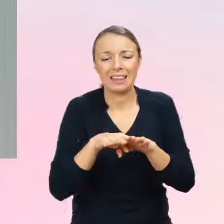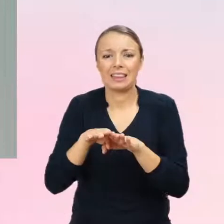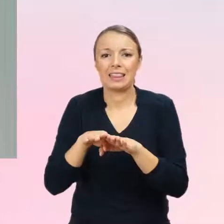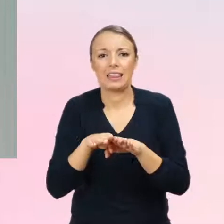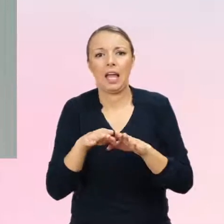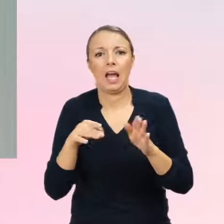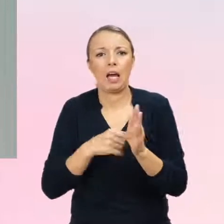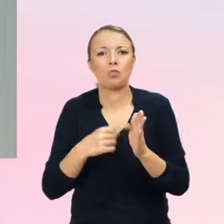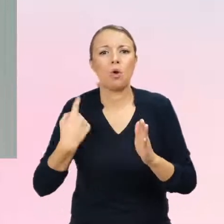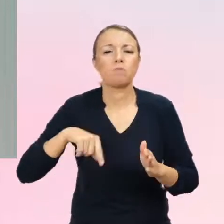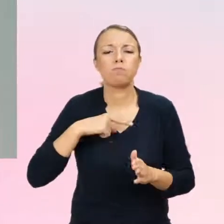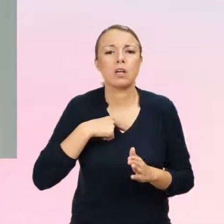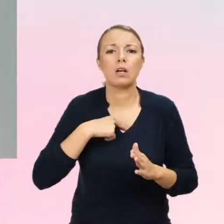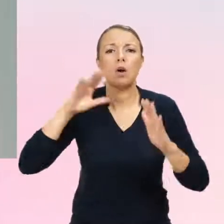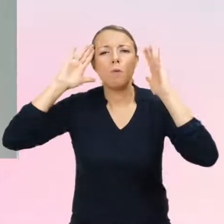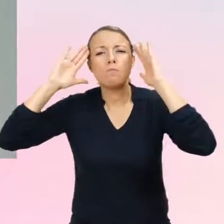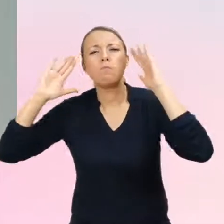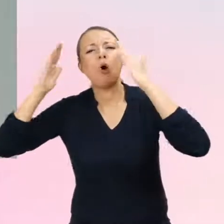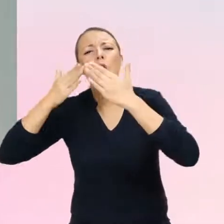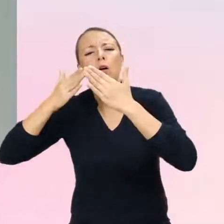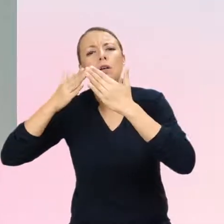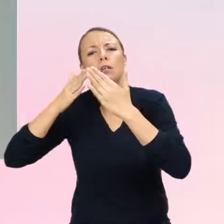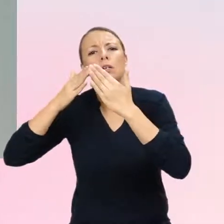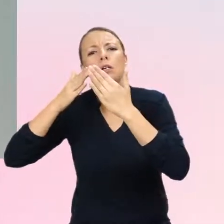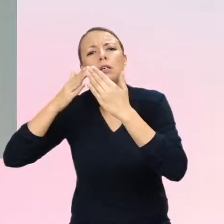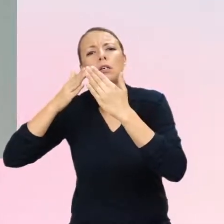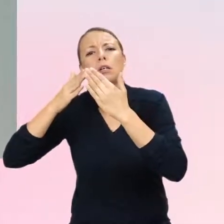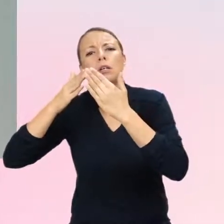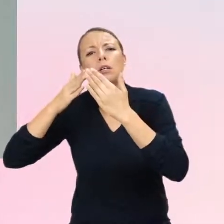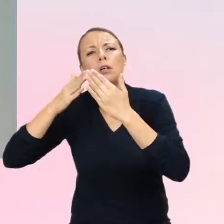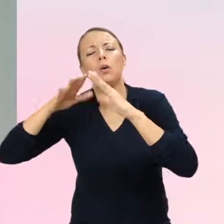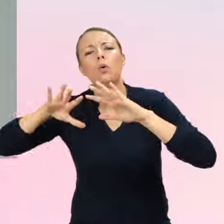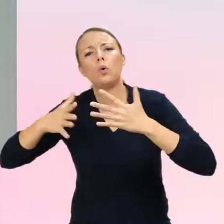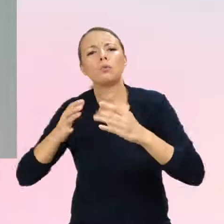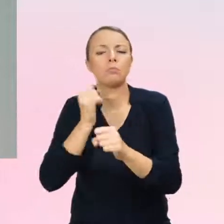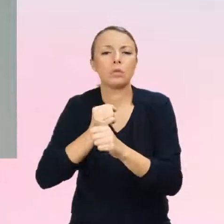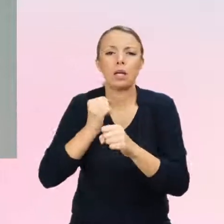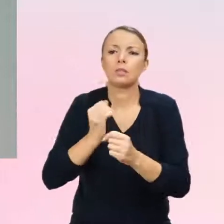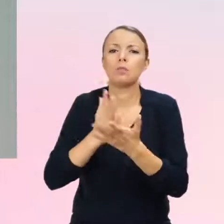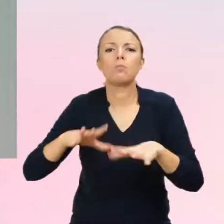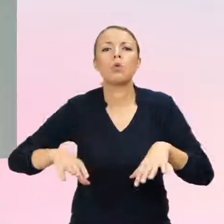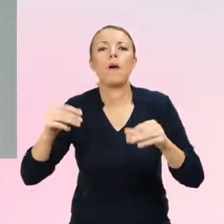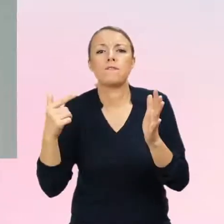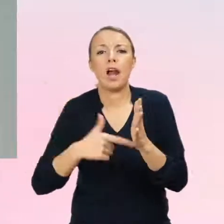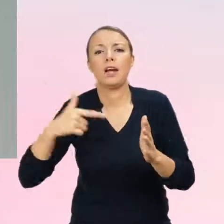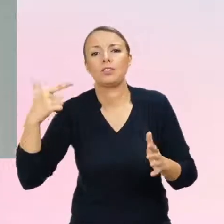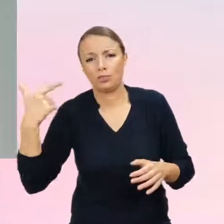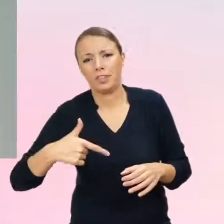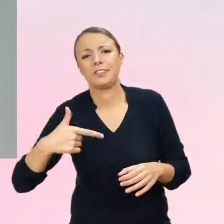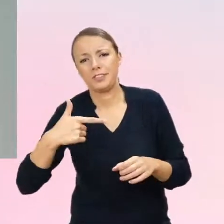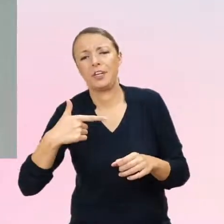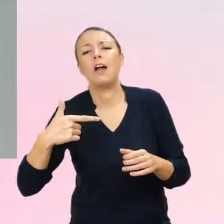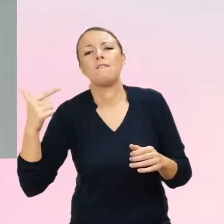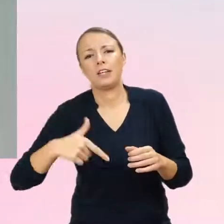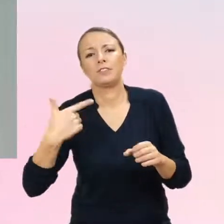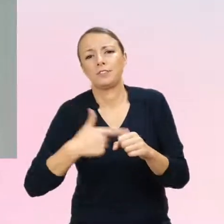myśmy się poznali w tym, jakby ta praca od początku 2021 przebiega, została